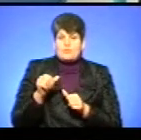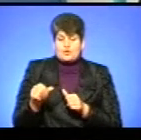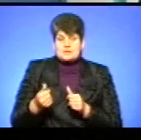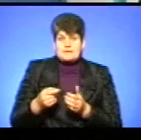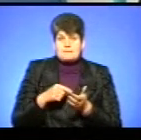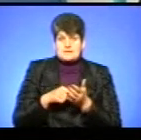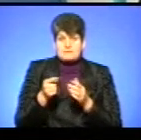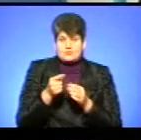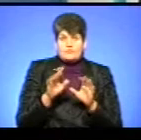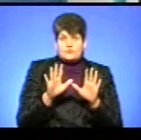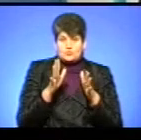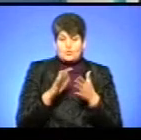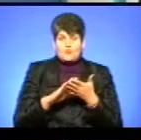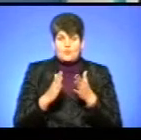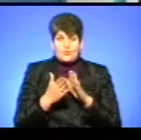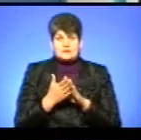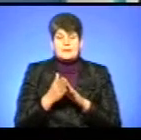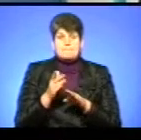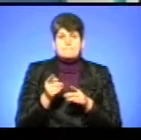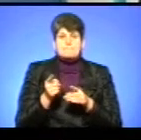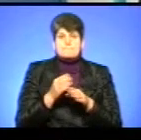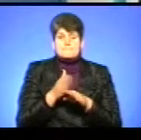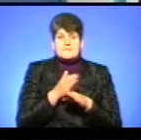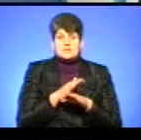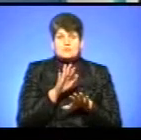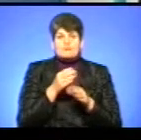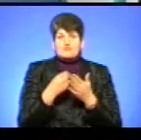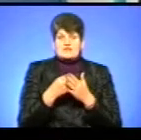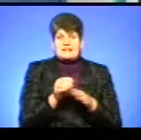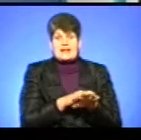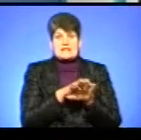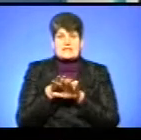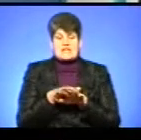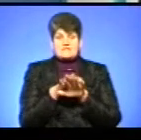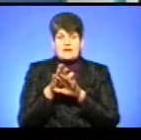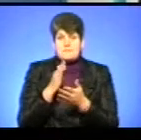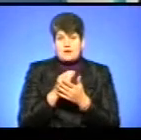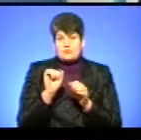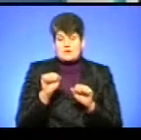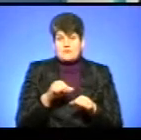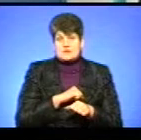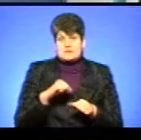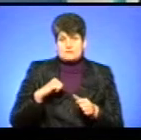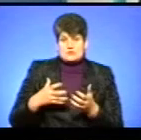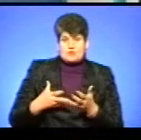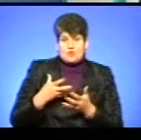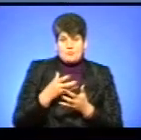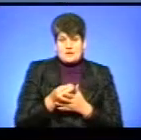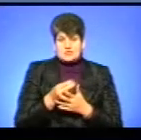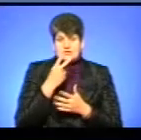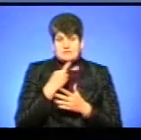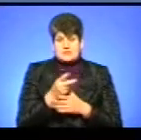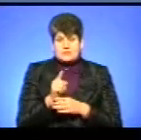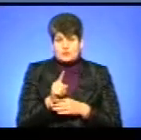Тернополя у разі відсутності угоди про здійснення міжбуджетних трансфертів, мають право самостійно їх оплачувати, виходячи з